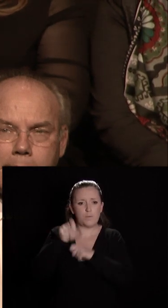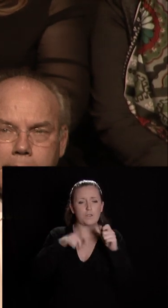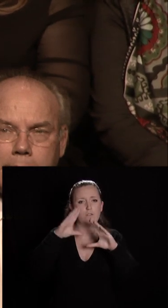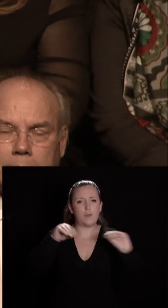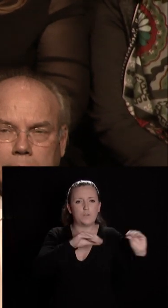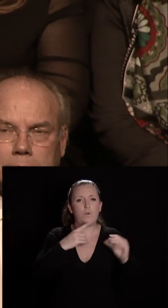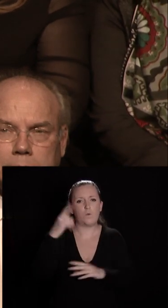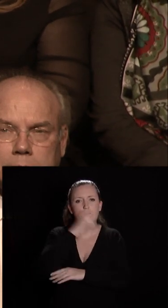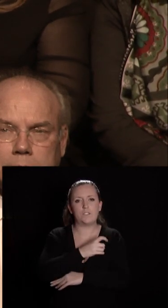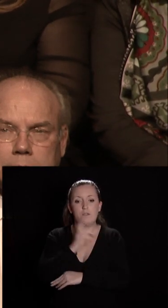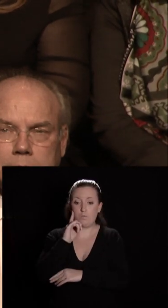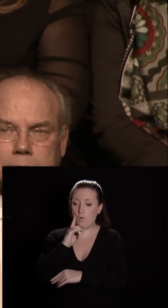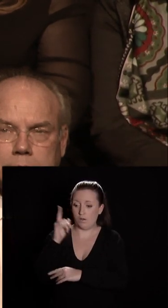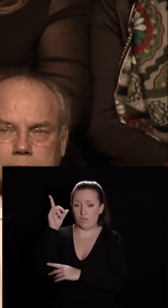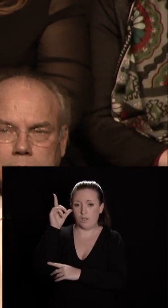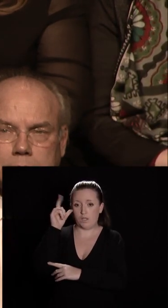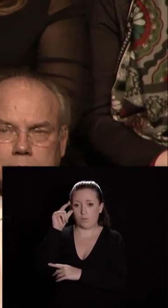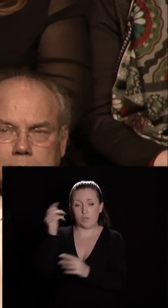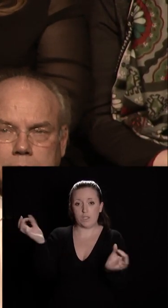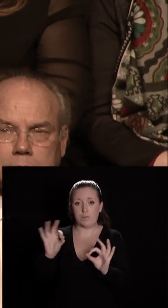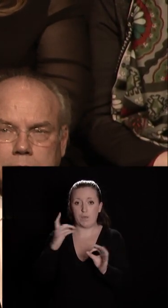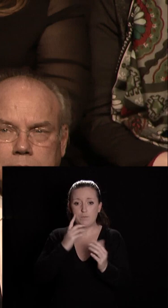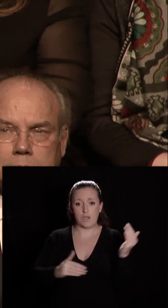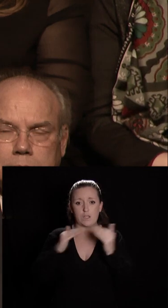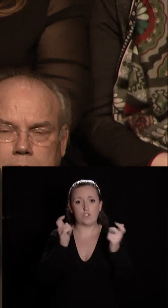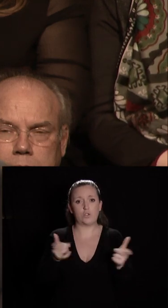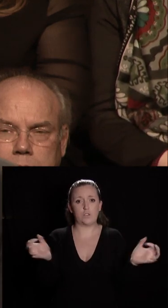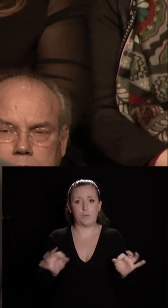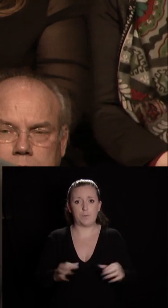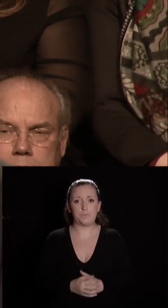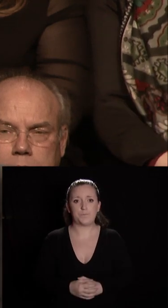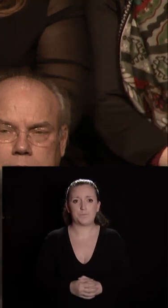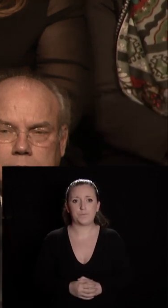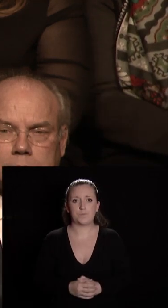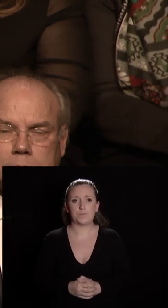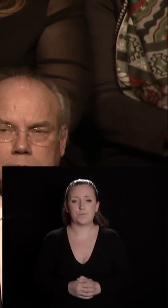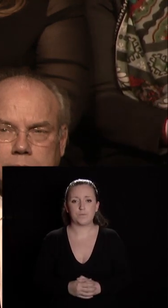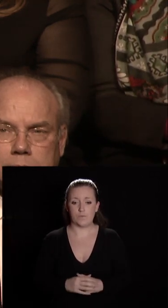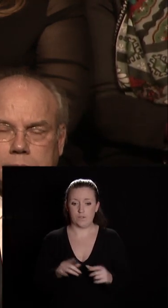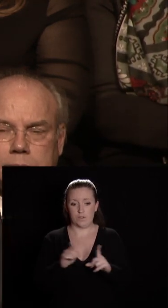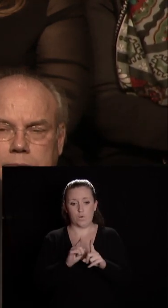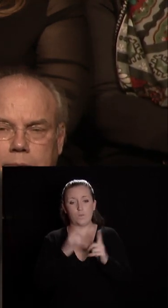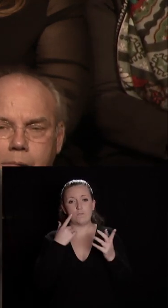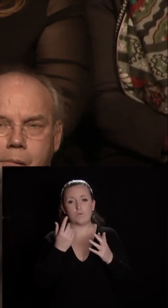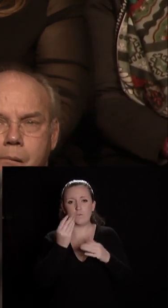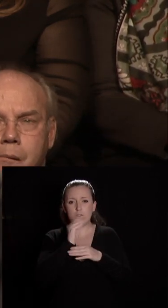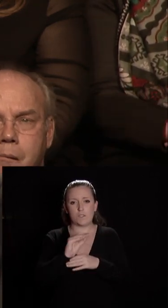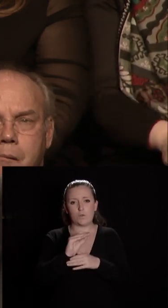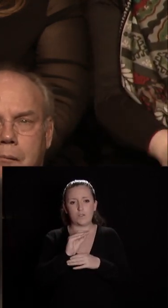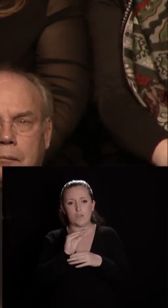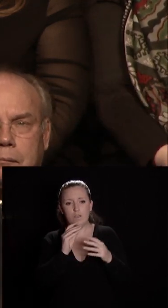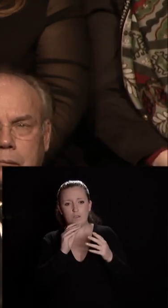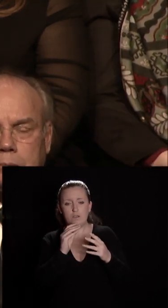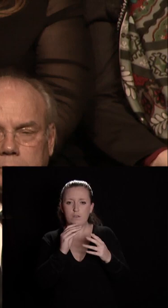parce qu'il n'y a pas de république sans égalité des chances veiller à la tranquillité des Dijonaises et des Dijonais c'est